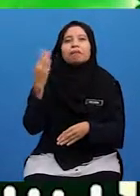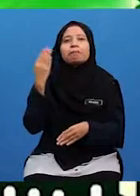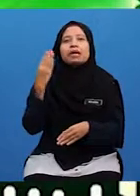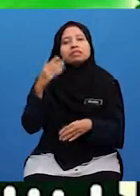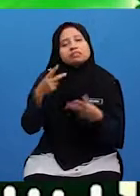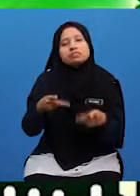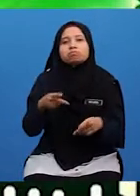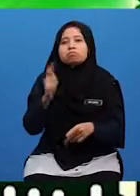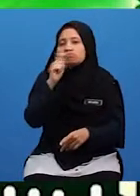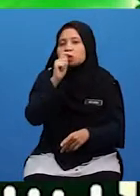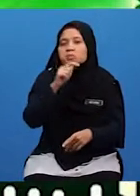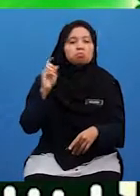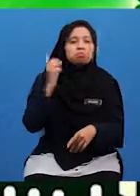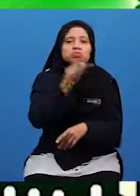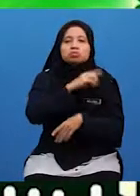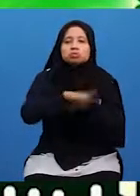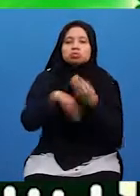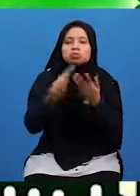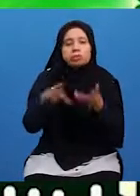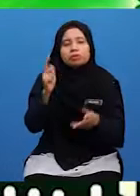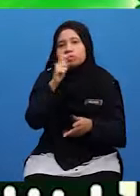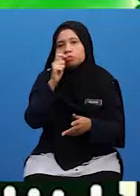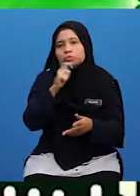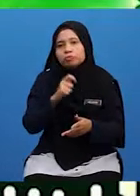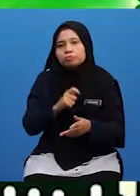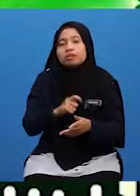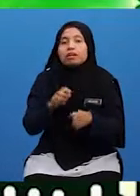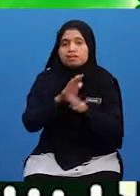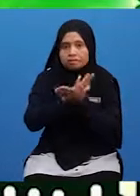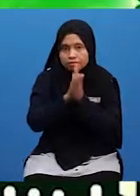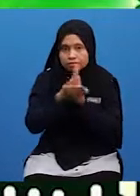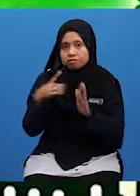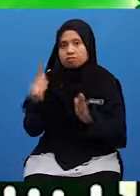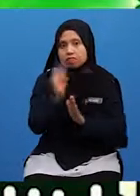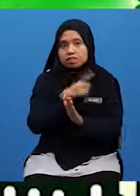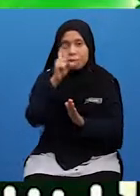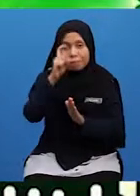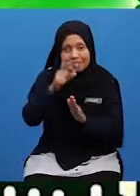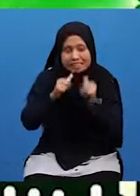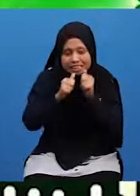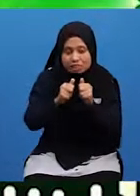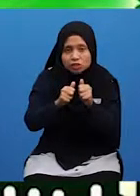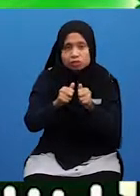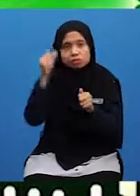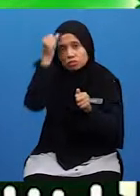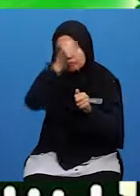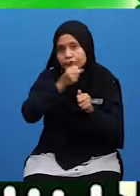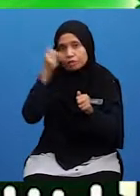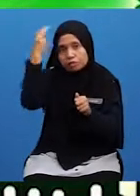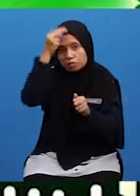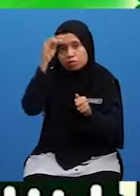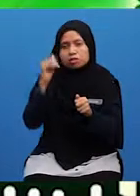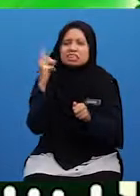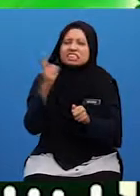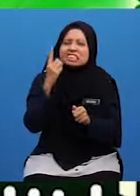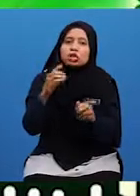adik-adik pernah berbohong Kita Kenalah mencontohi Sifat Nabi Yang sentiasa bercakap benar ini